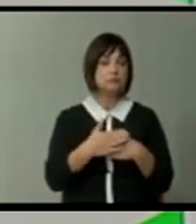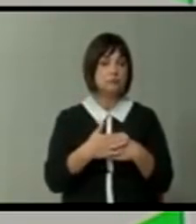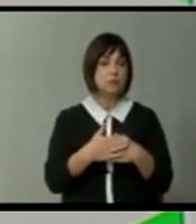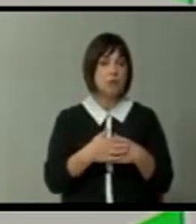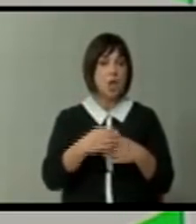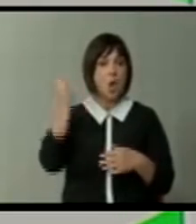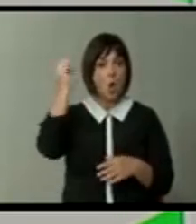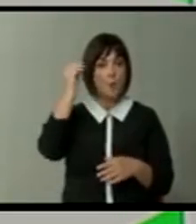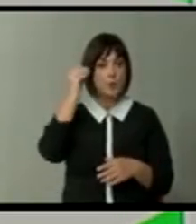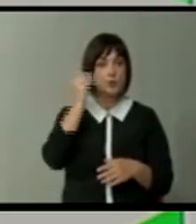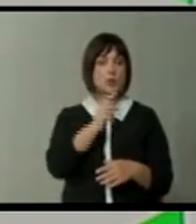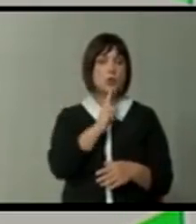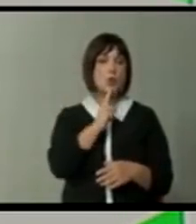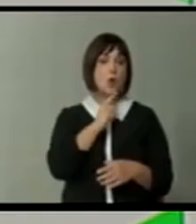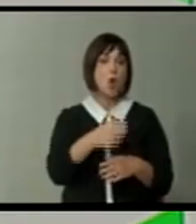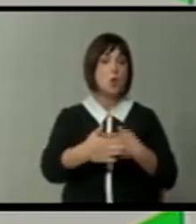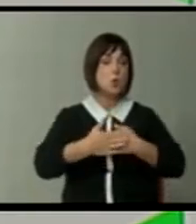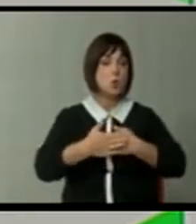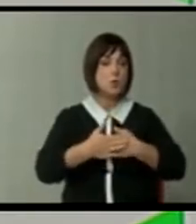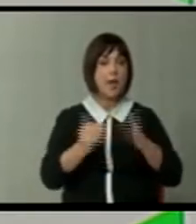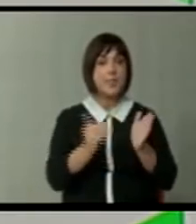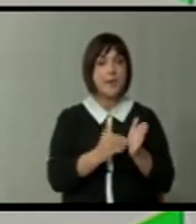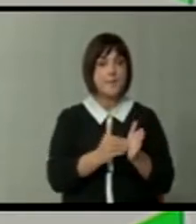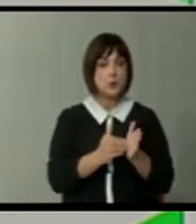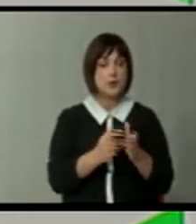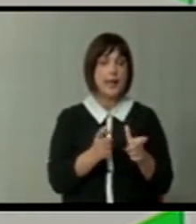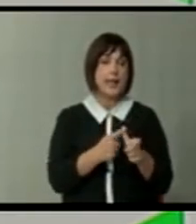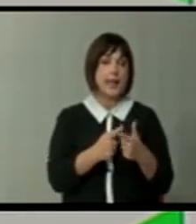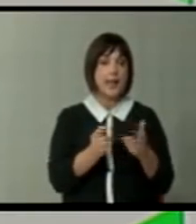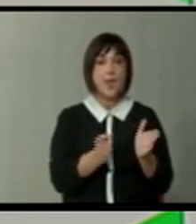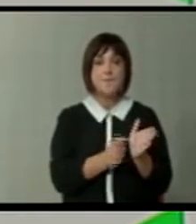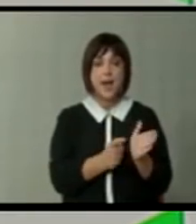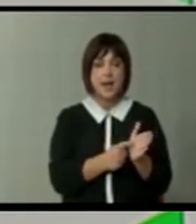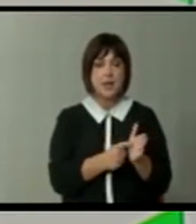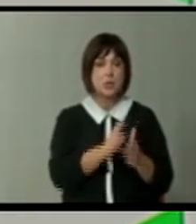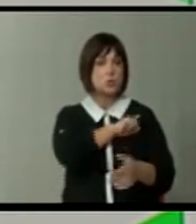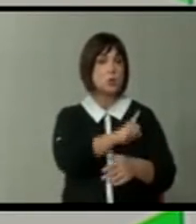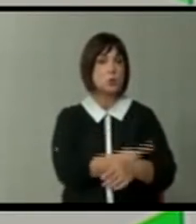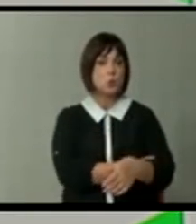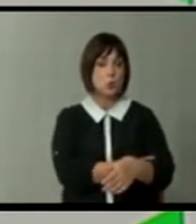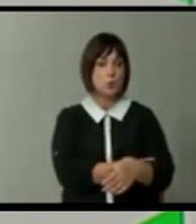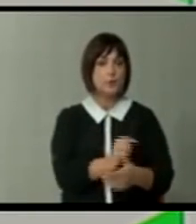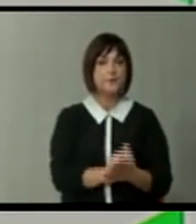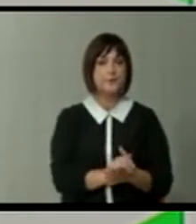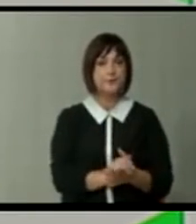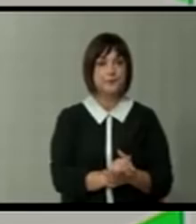образување кое ќе одговара на потребите или барањето на трудот. И